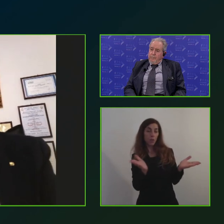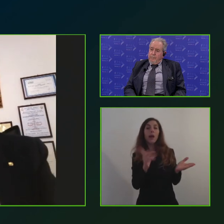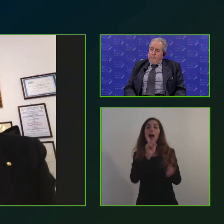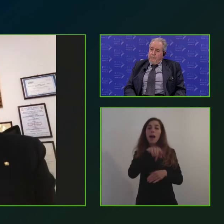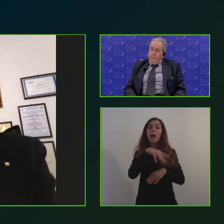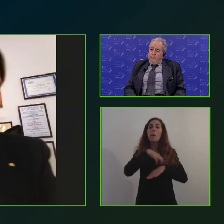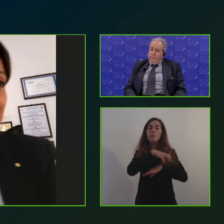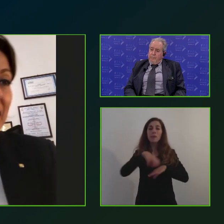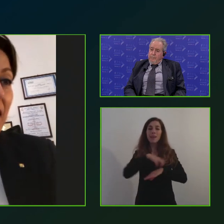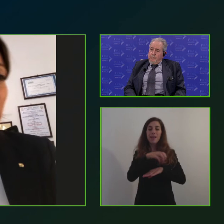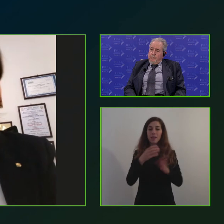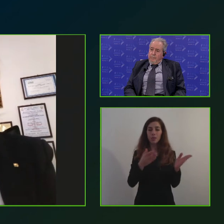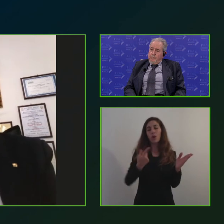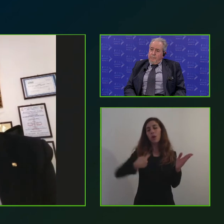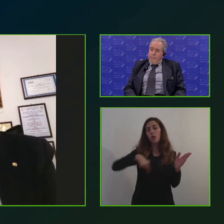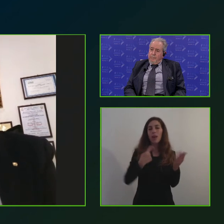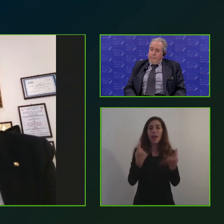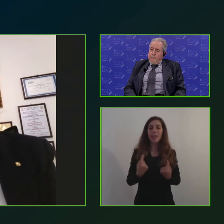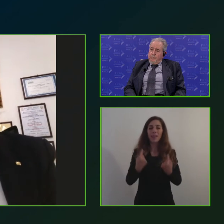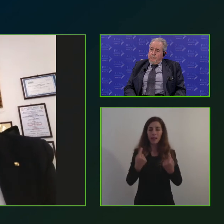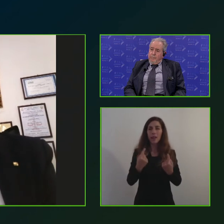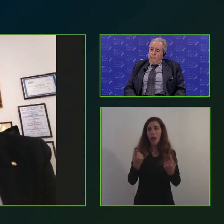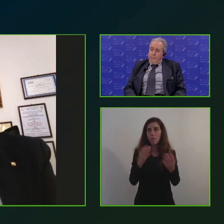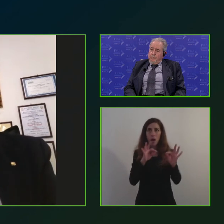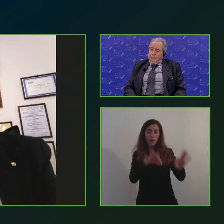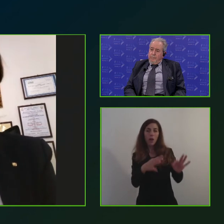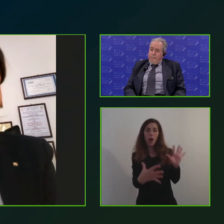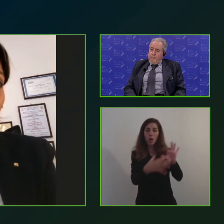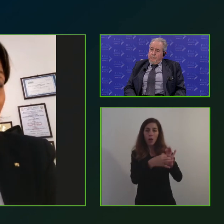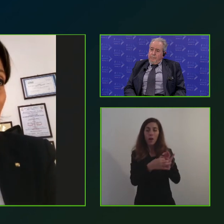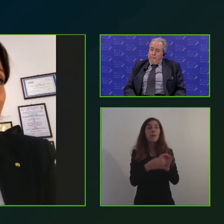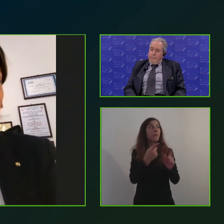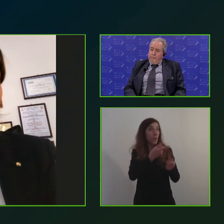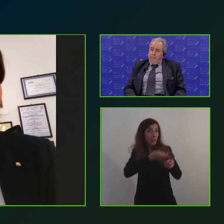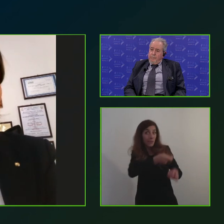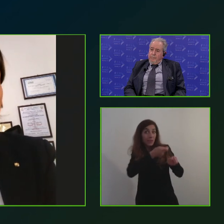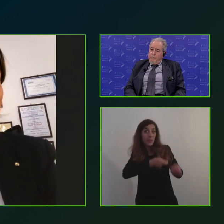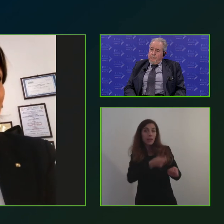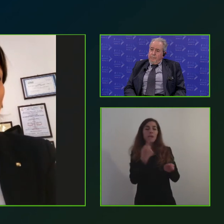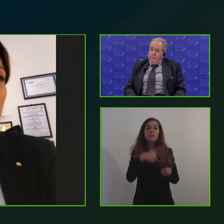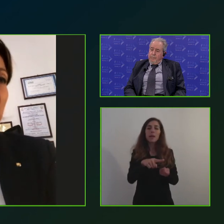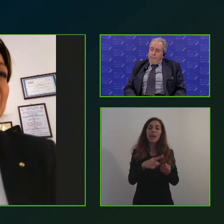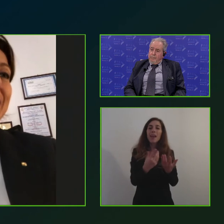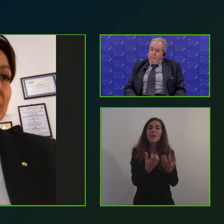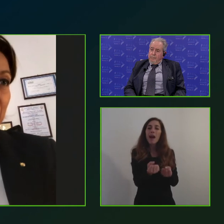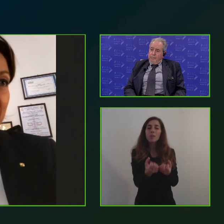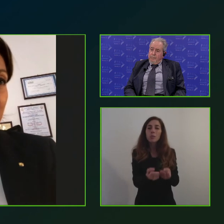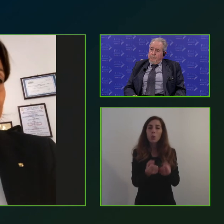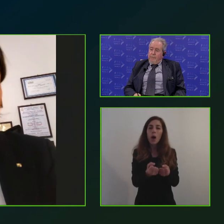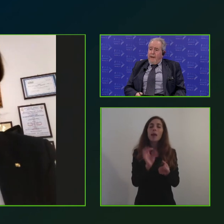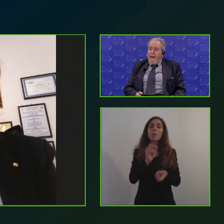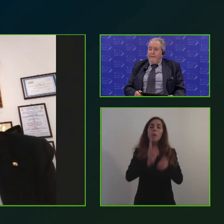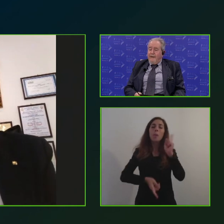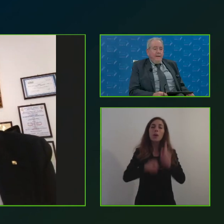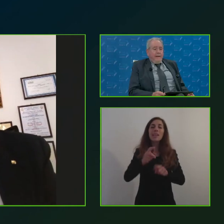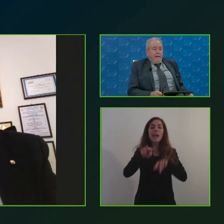attendiamo, ma che si collega, per si possa attuare quelle che sono le politiche di valutazione della spesa.